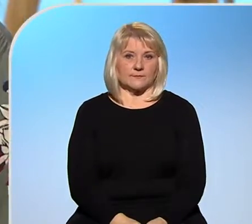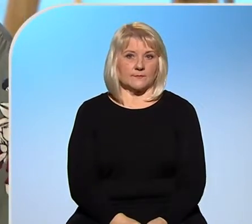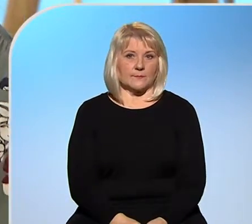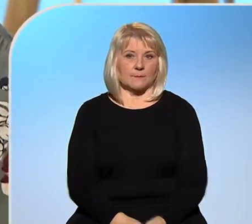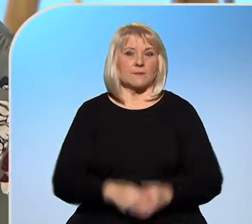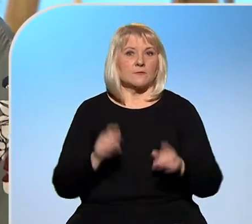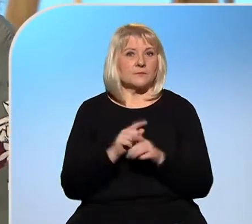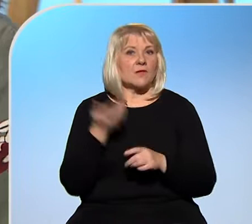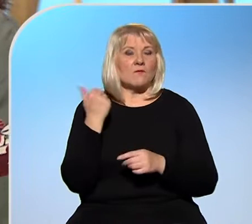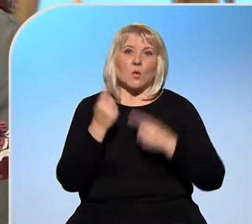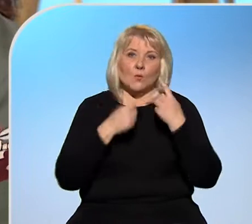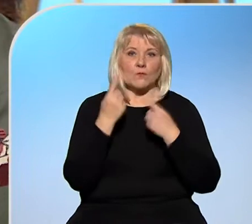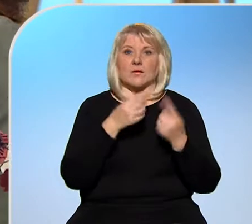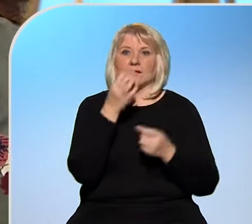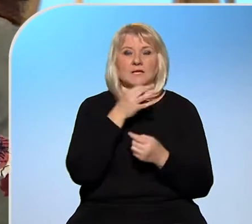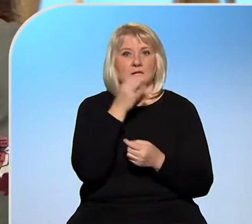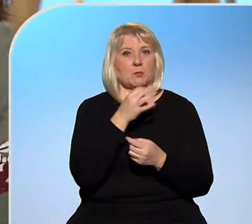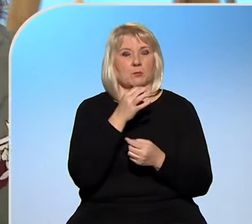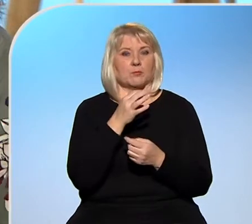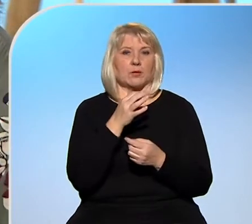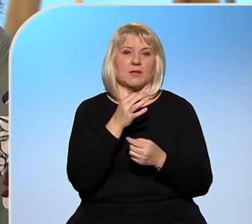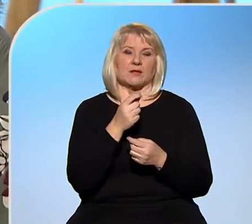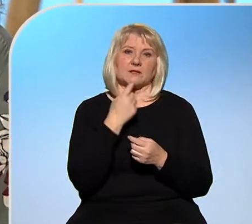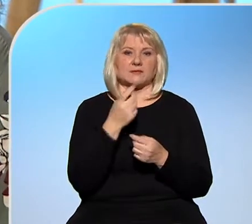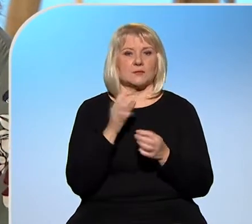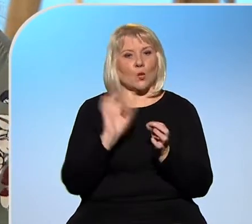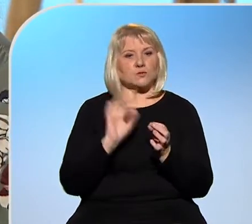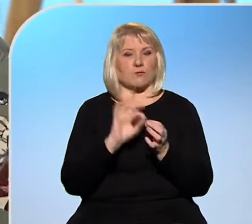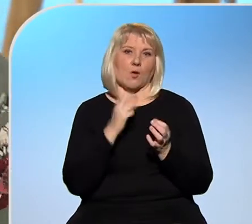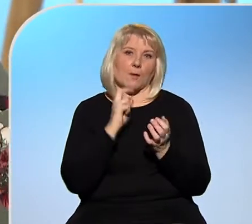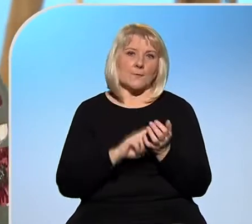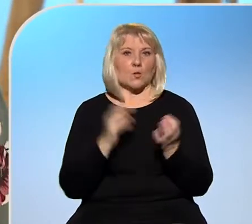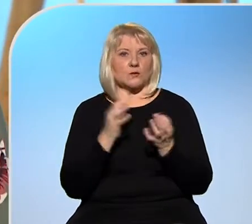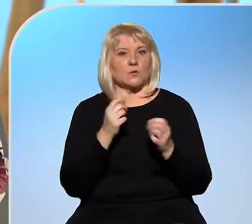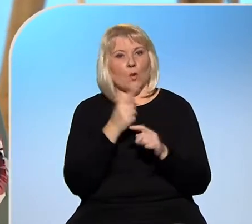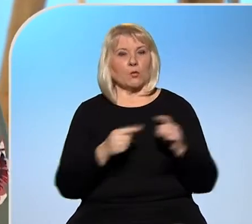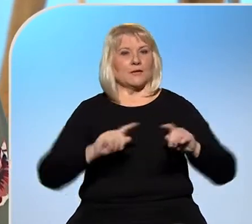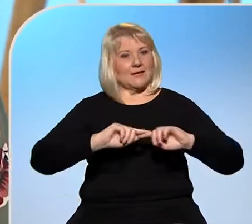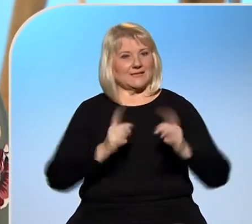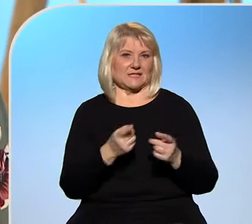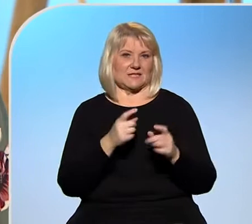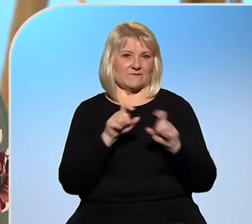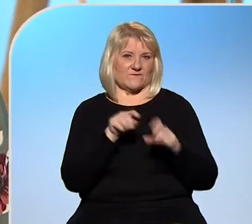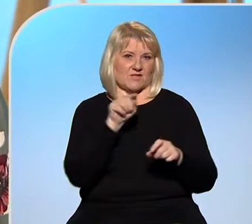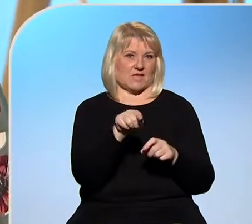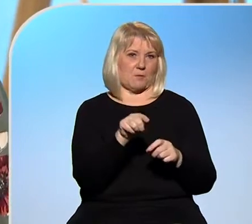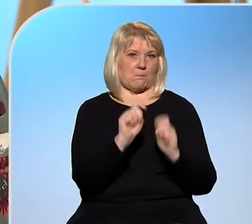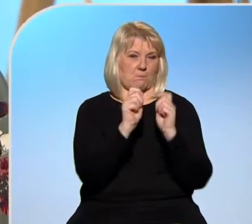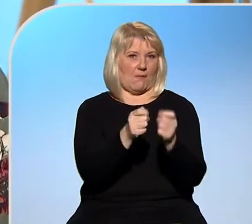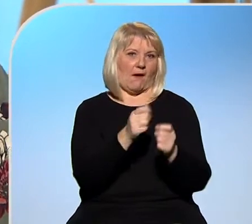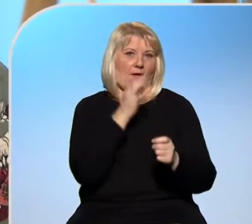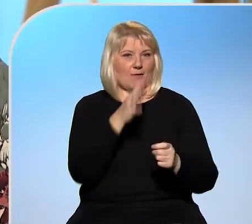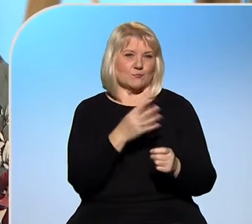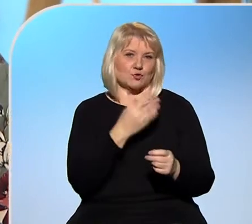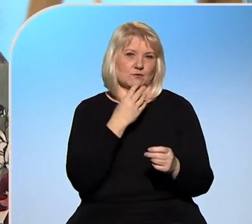Dřív se hodně mluvilo o tom, že pokud třeba chceme ušetřit právě na energích, tak změníme dodavatele, který má výhodnější podmínky. Předpokládám,